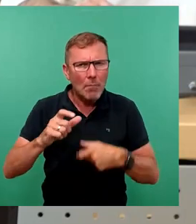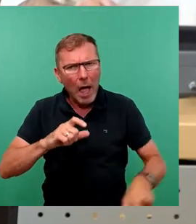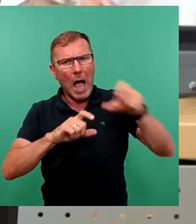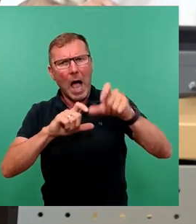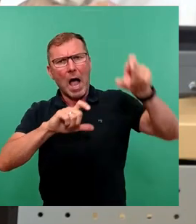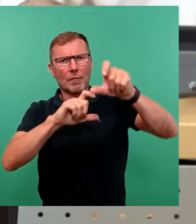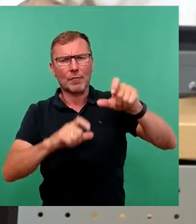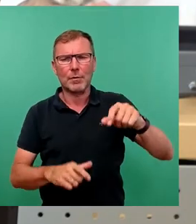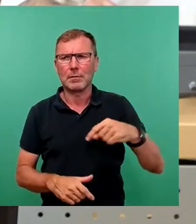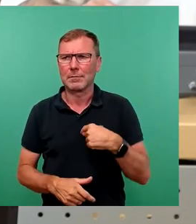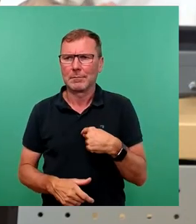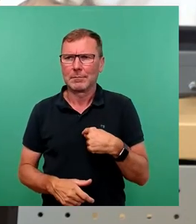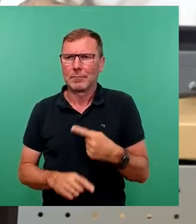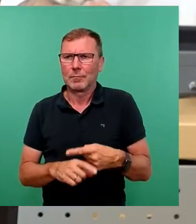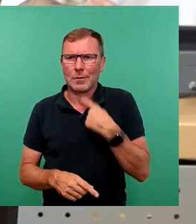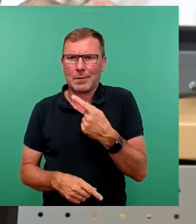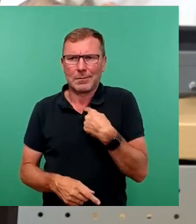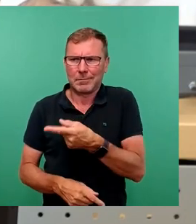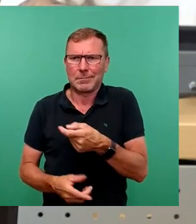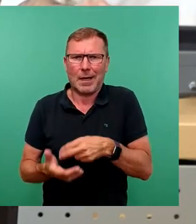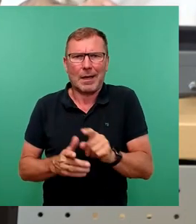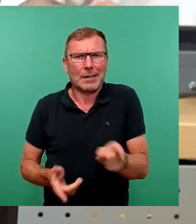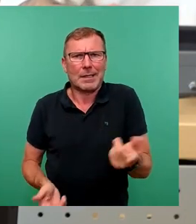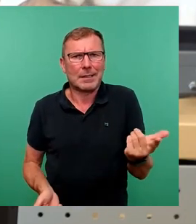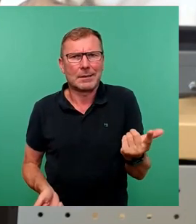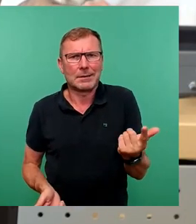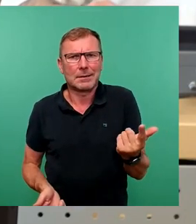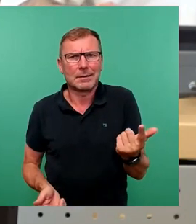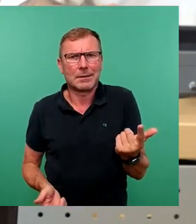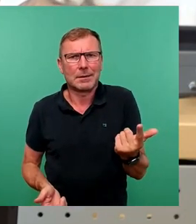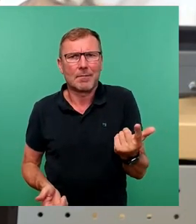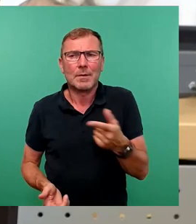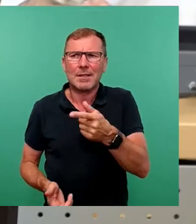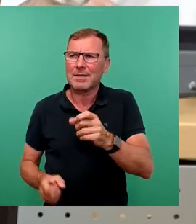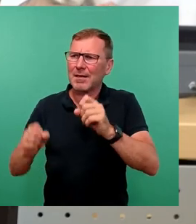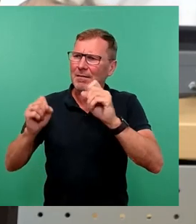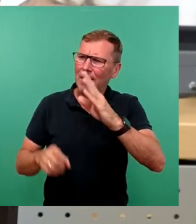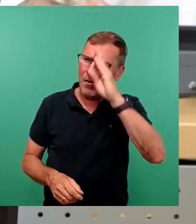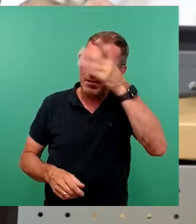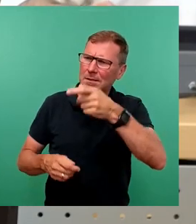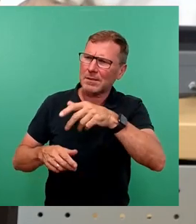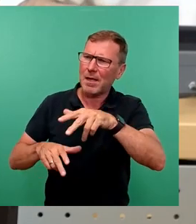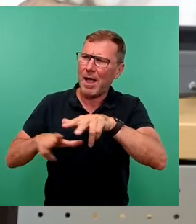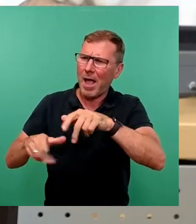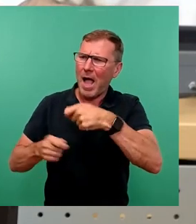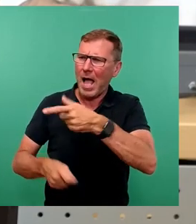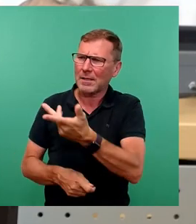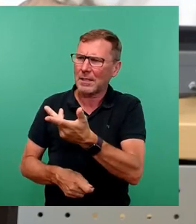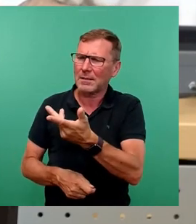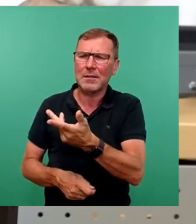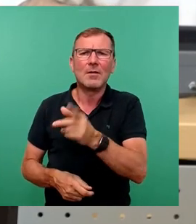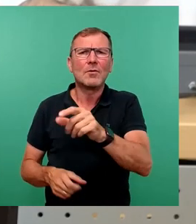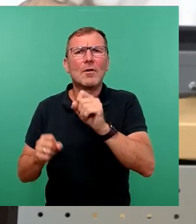einen nur noch kopfschütteln zurück. Dann ist dieses irrationale Handeln nur durch Klientelbedienung oder den schon in